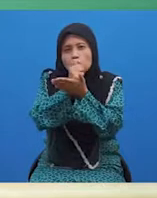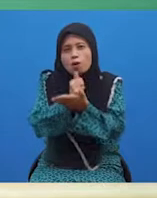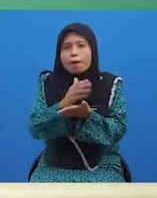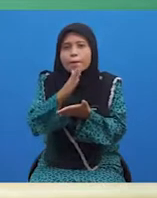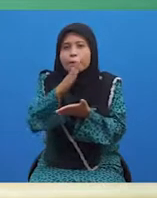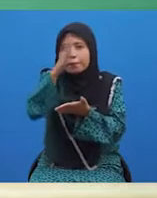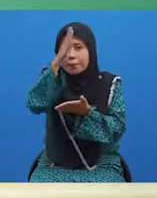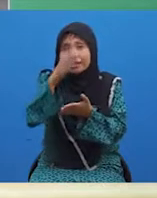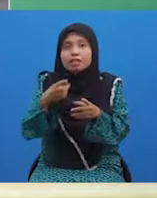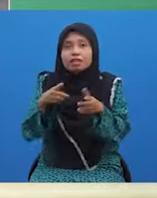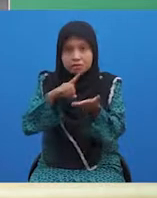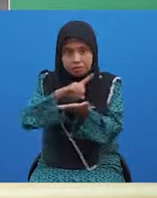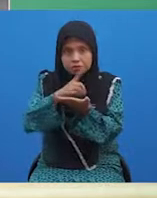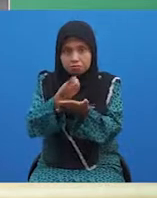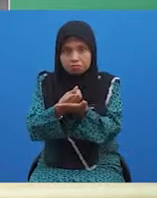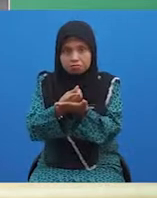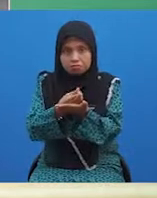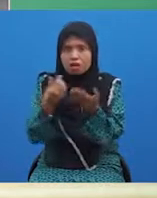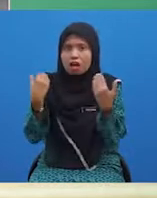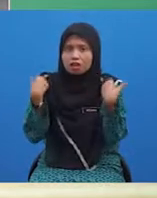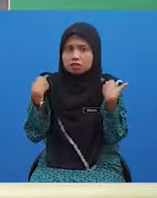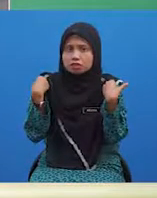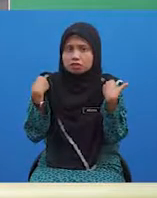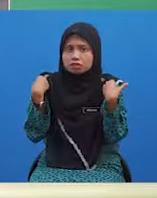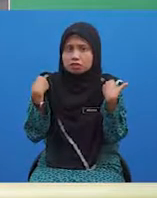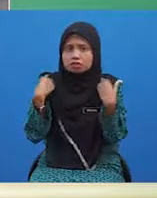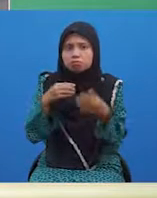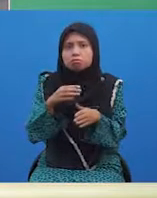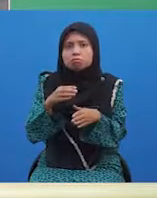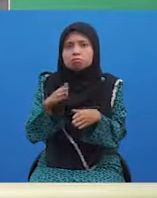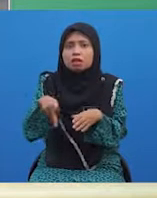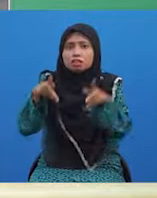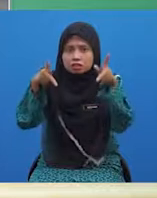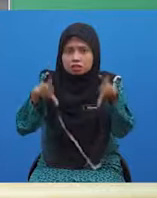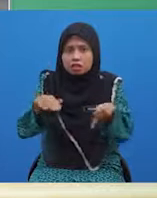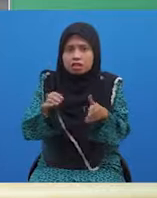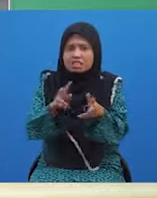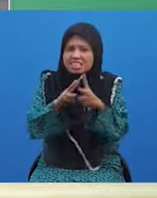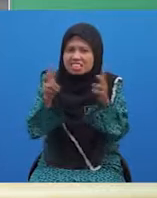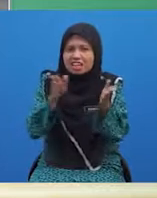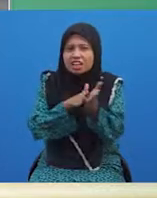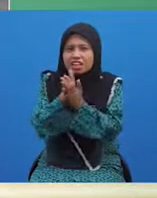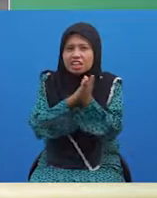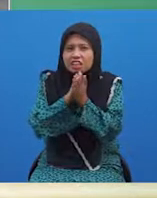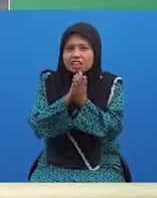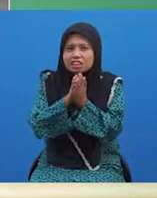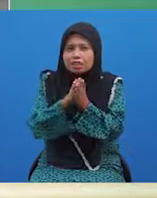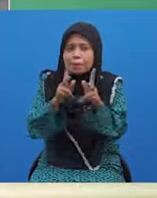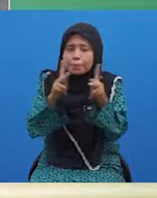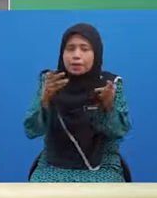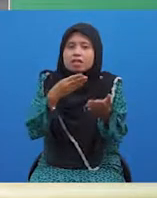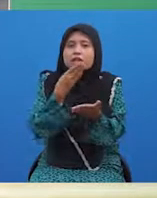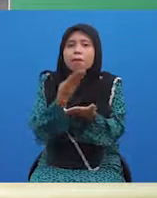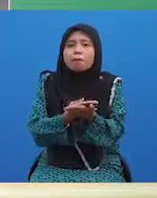ayah di dapur? Ada tak antara adik-beradik pelajar yang sangat rajin, yang paling baik